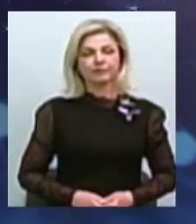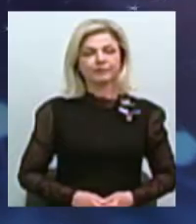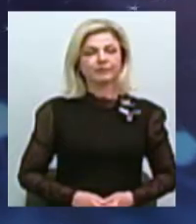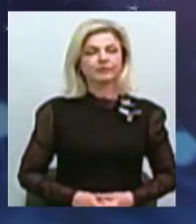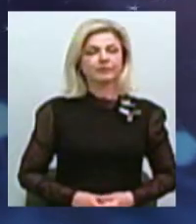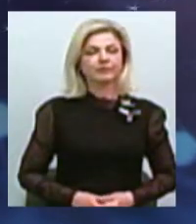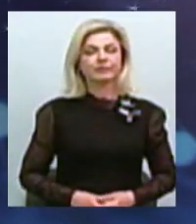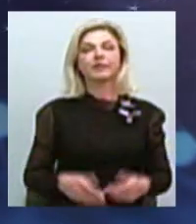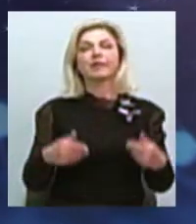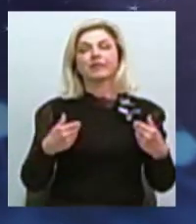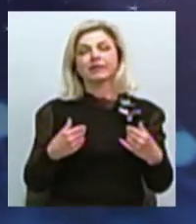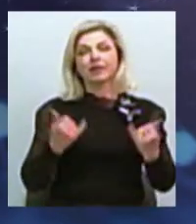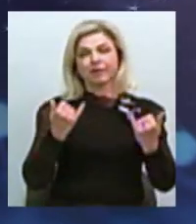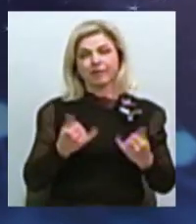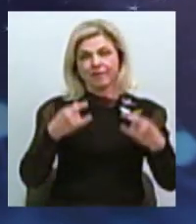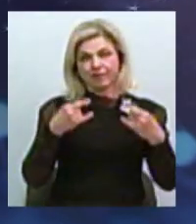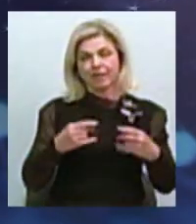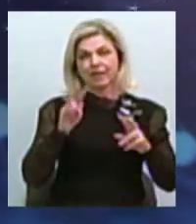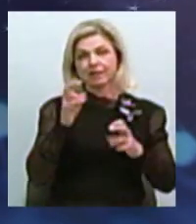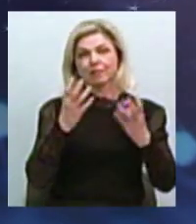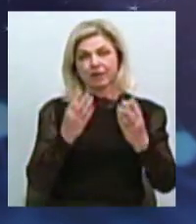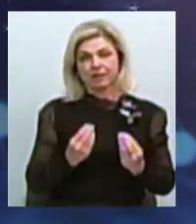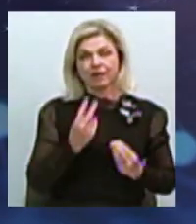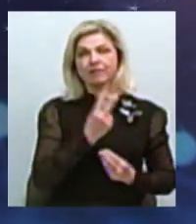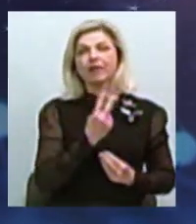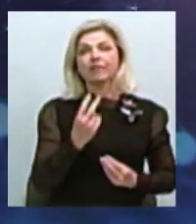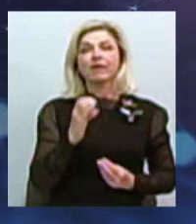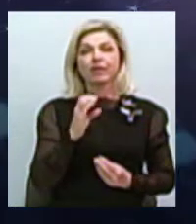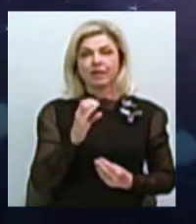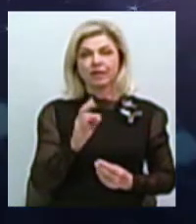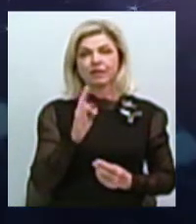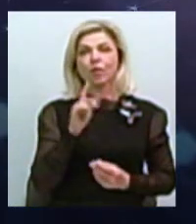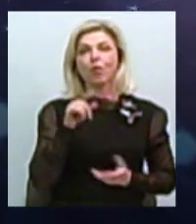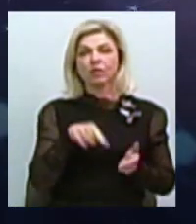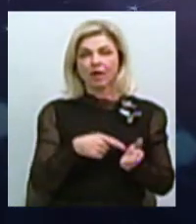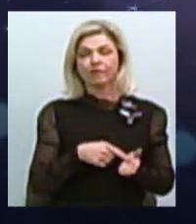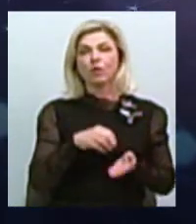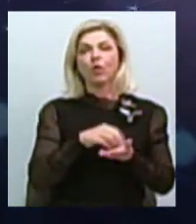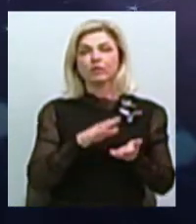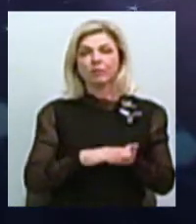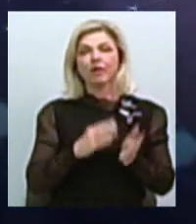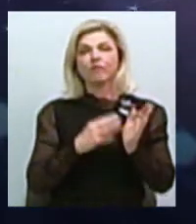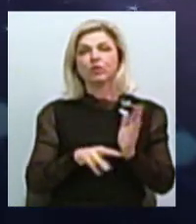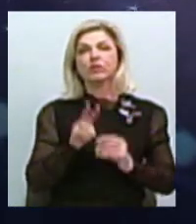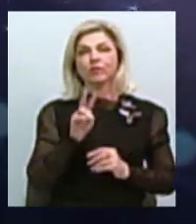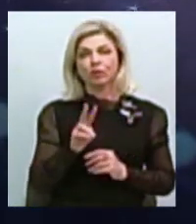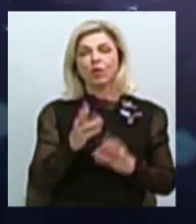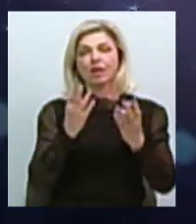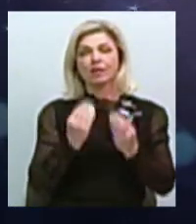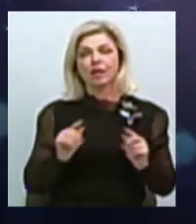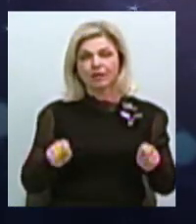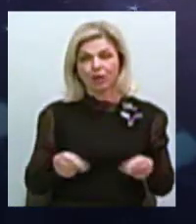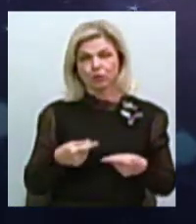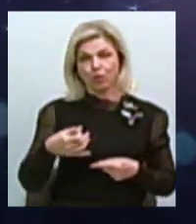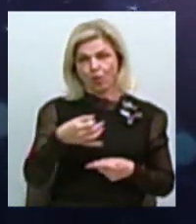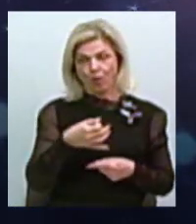Вітаю в прямому ефірі тема дня. 22 вересня миколаївці відзначили 82-й день народження області. Тижнем раніше,